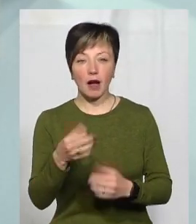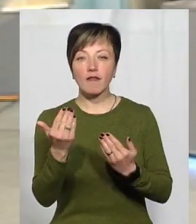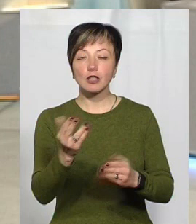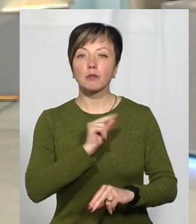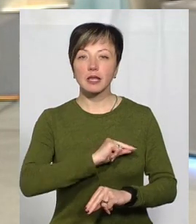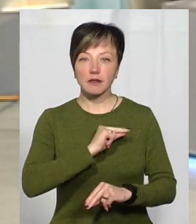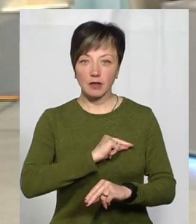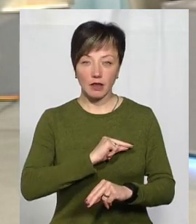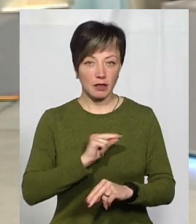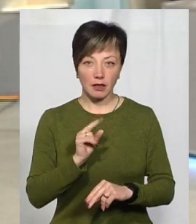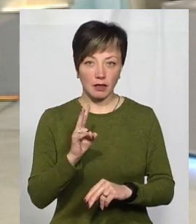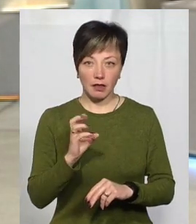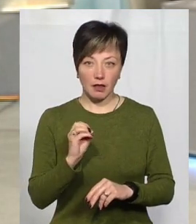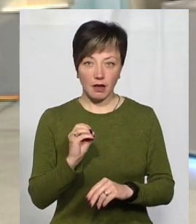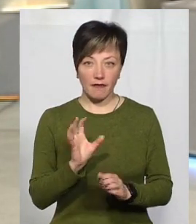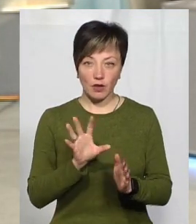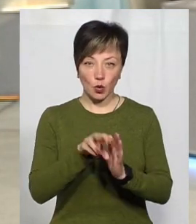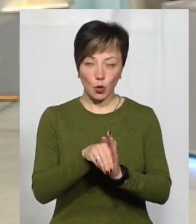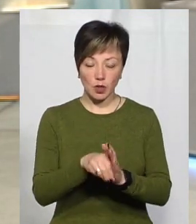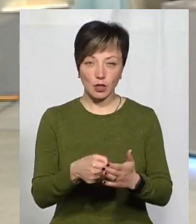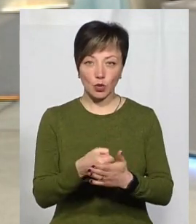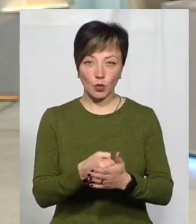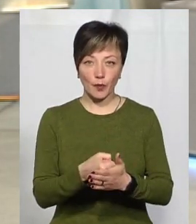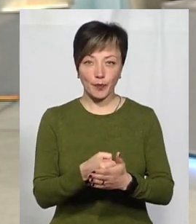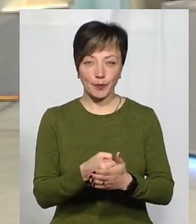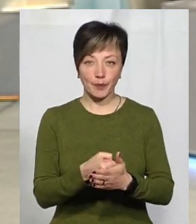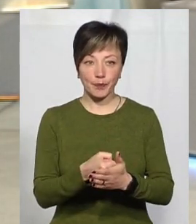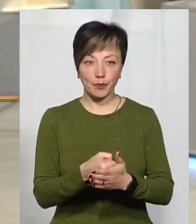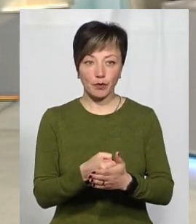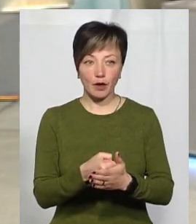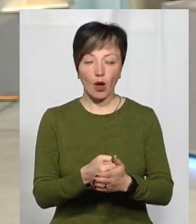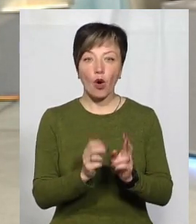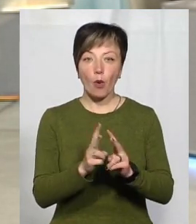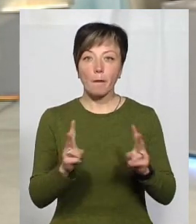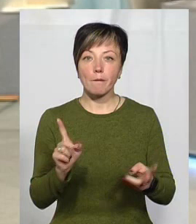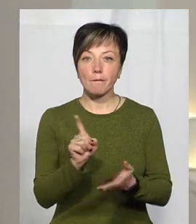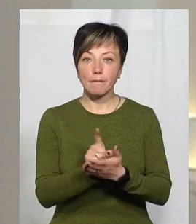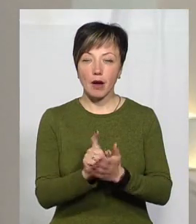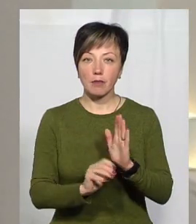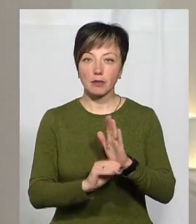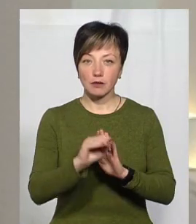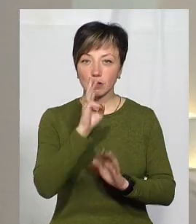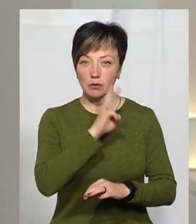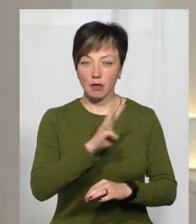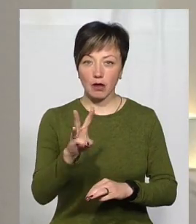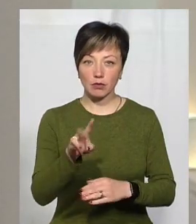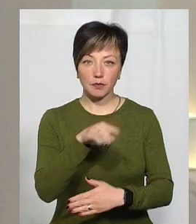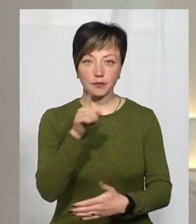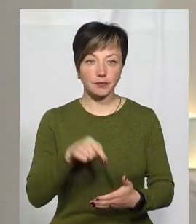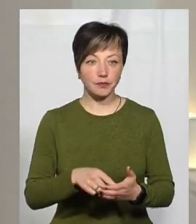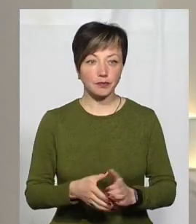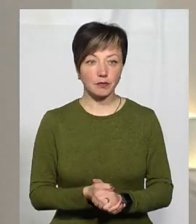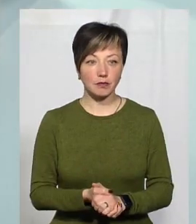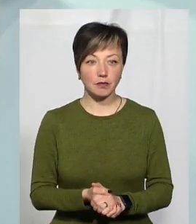працівники, вони не відносяться до тих, кому мають підвищити заробітну плату?